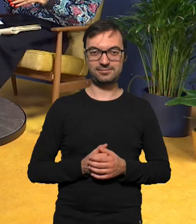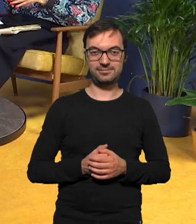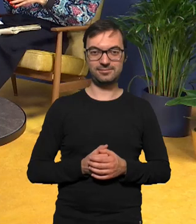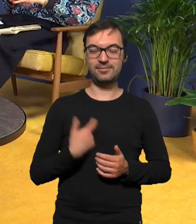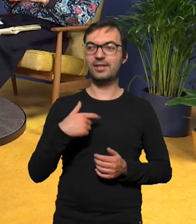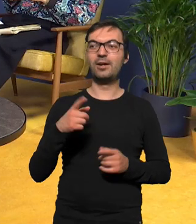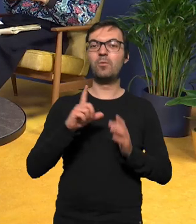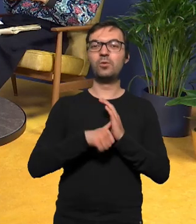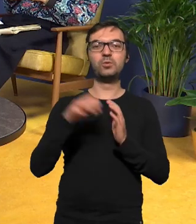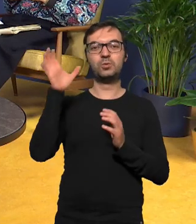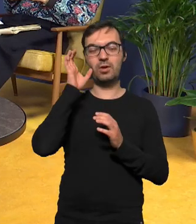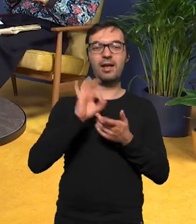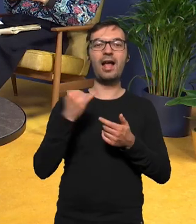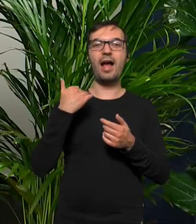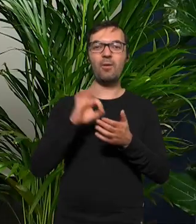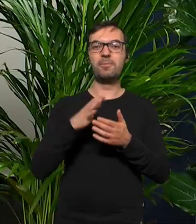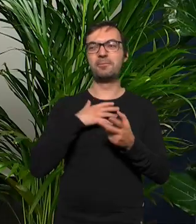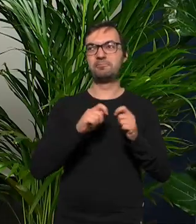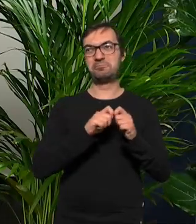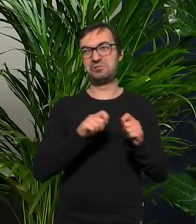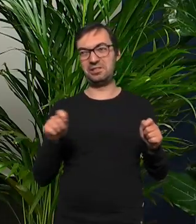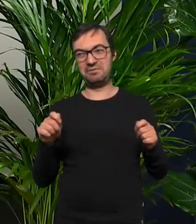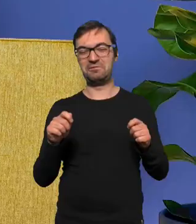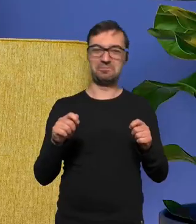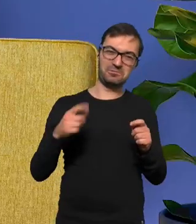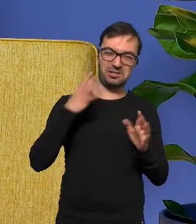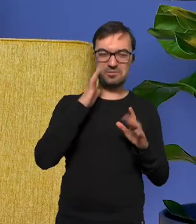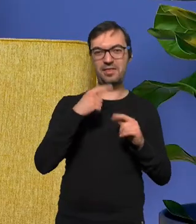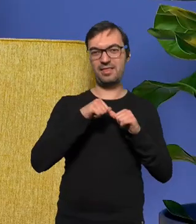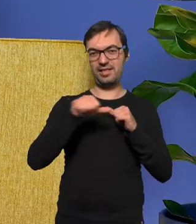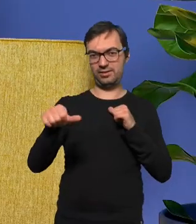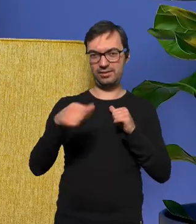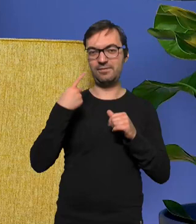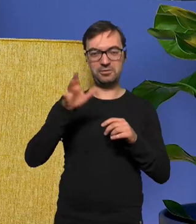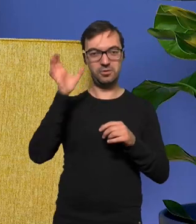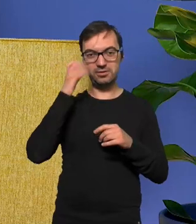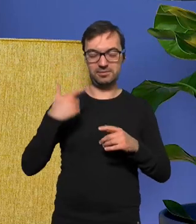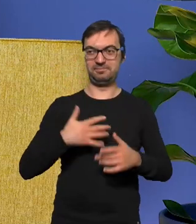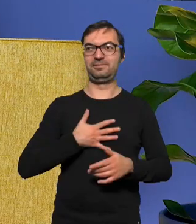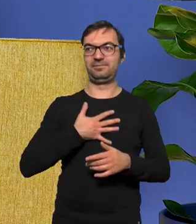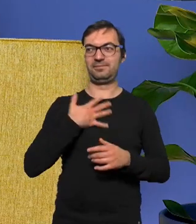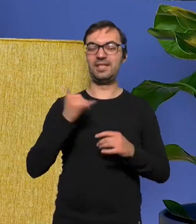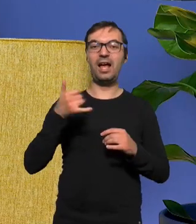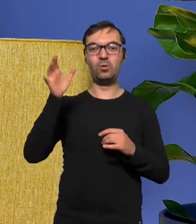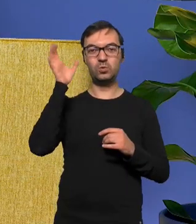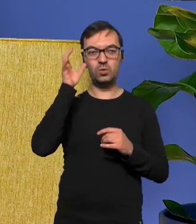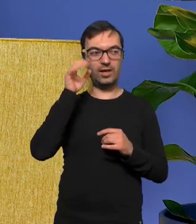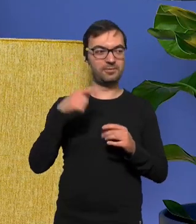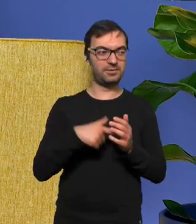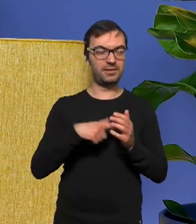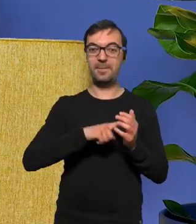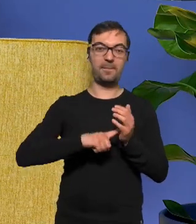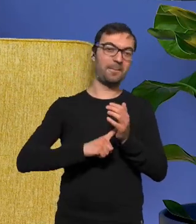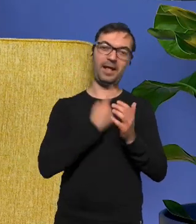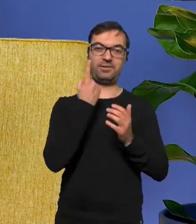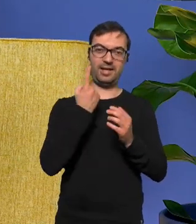posłuchałam tej płyty po przerwie takiej no myślę że tygodniowej co najmniej i byłam zdumiona bo kiedy słuchałam jej w tym takim